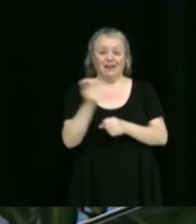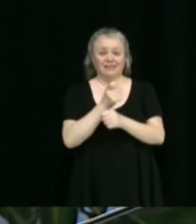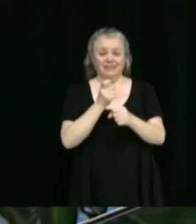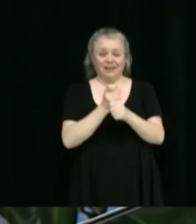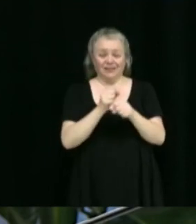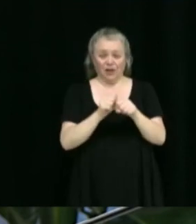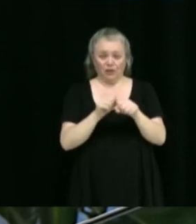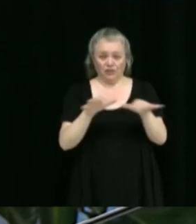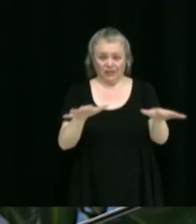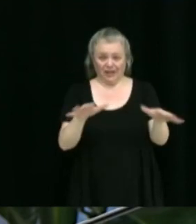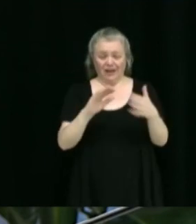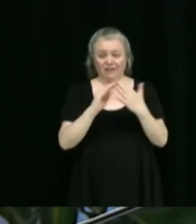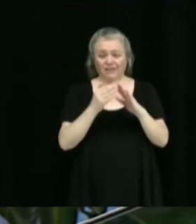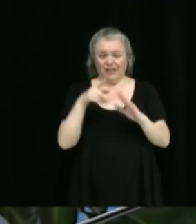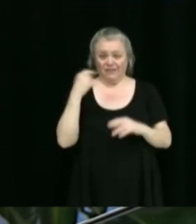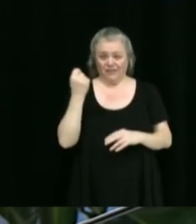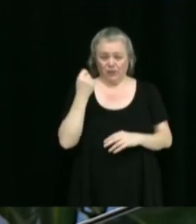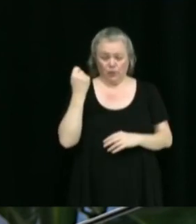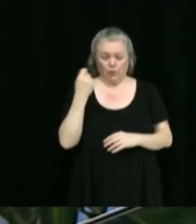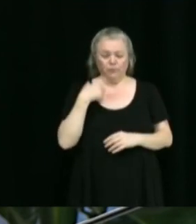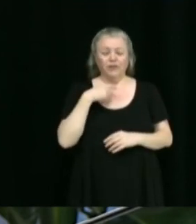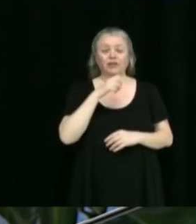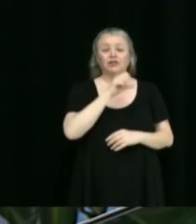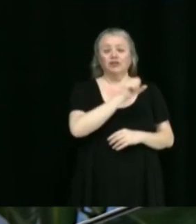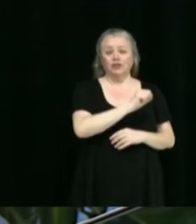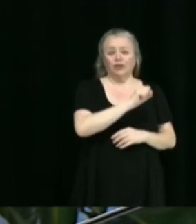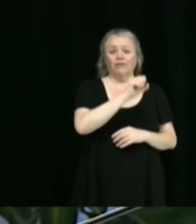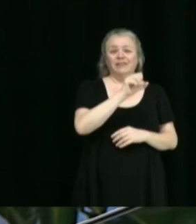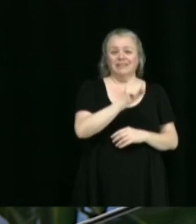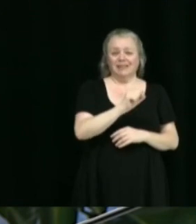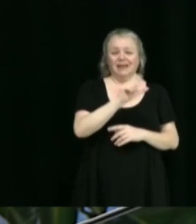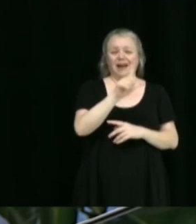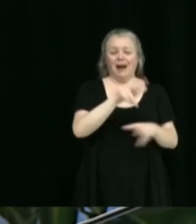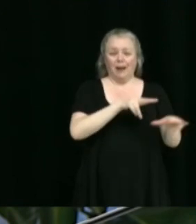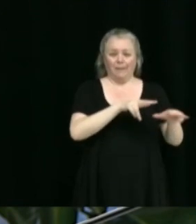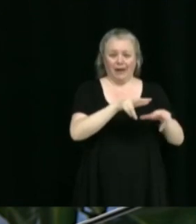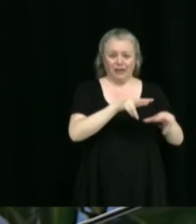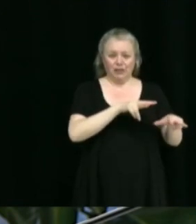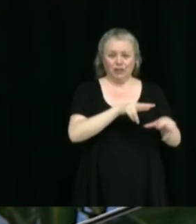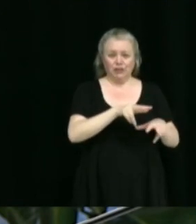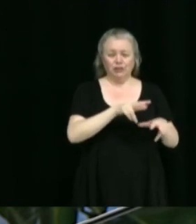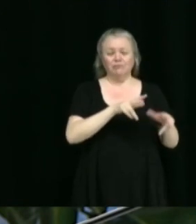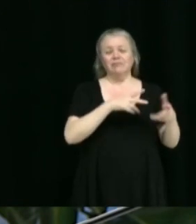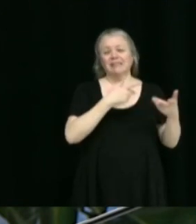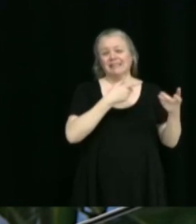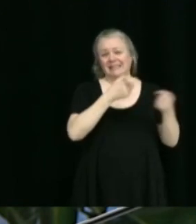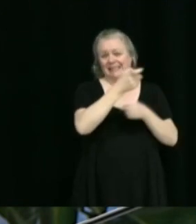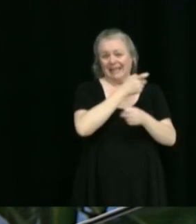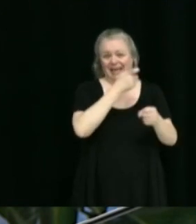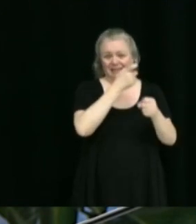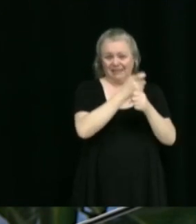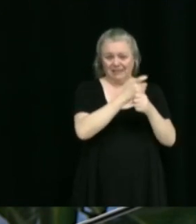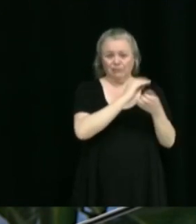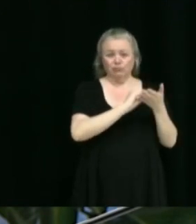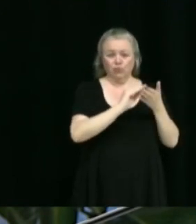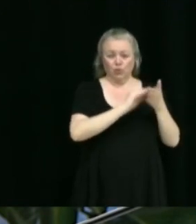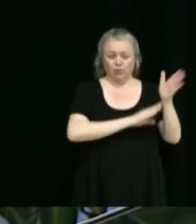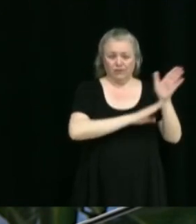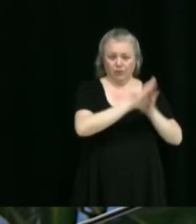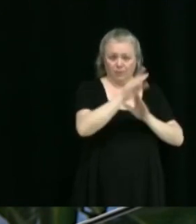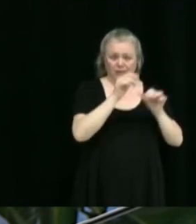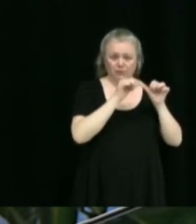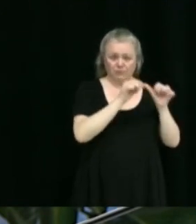général à la ville de Victoriaville, Sophie Séguin-Lamarche, directrice du Bureau du développement durable à la ville de Victoriaville,